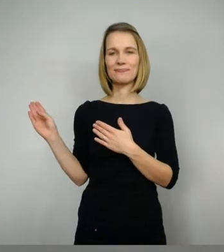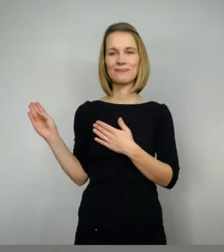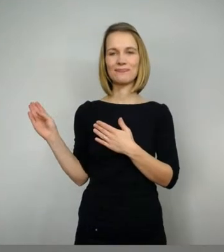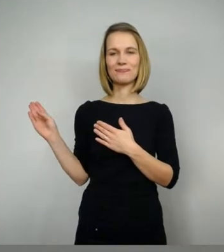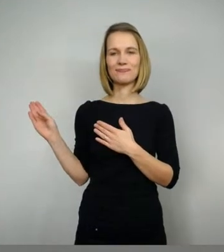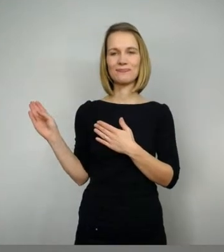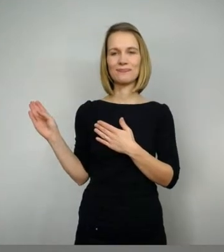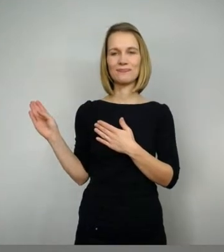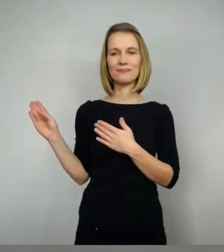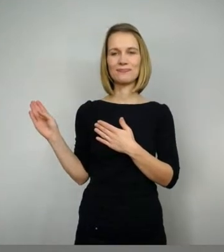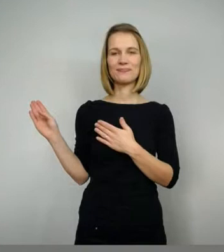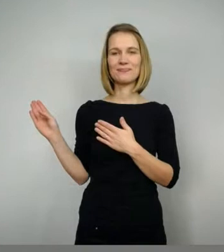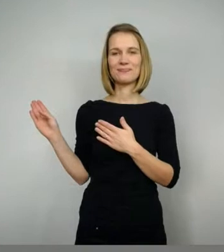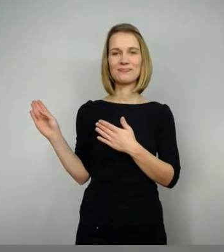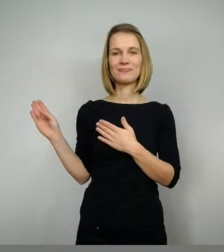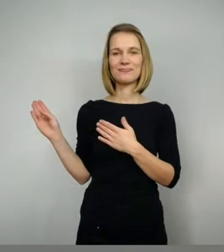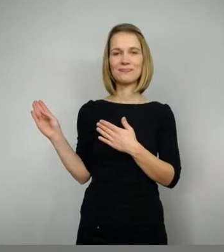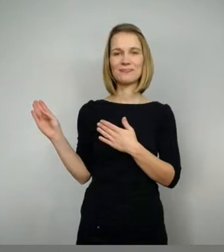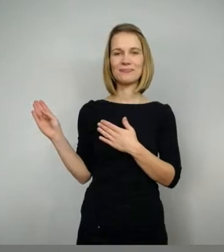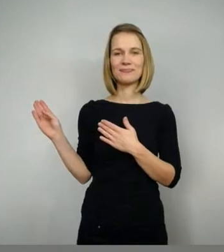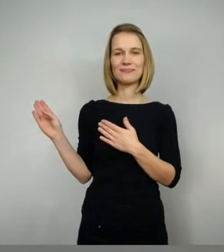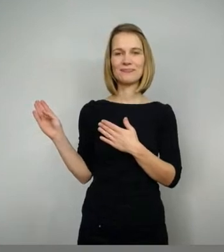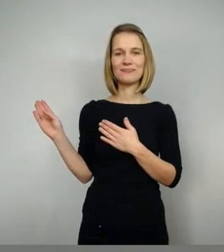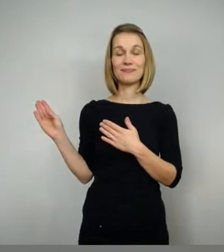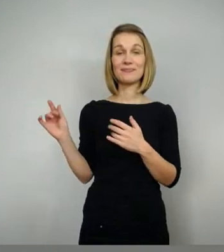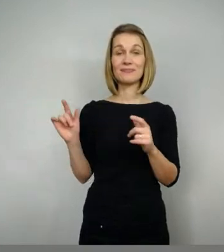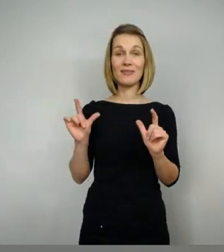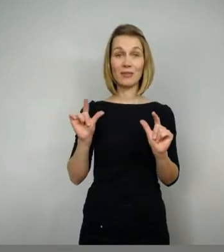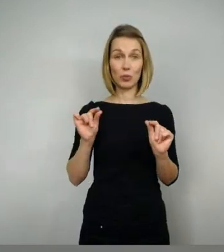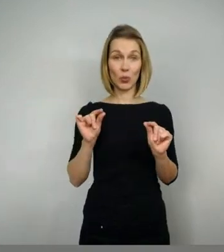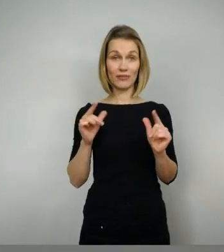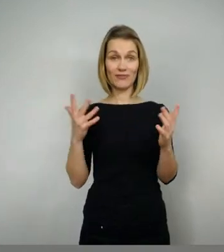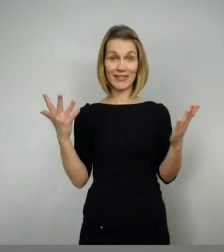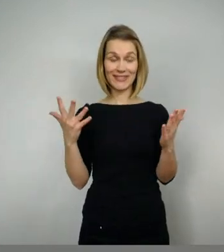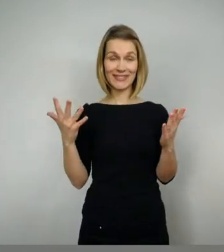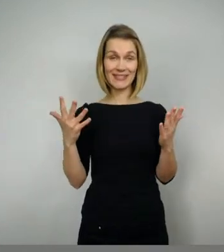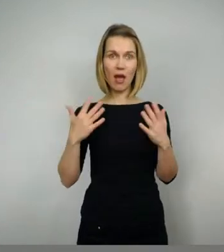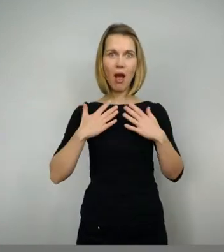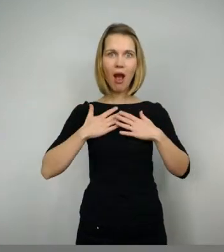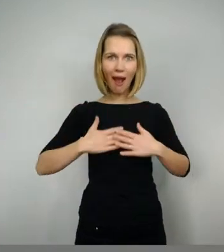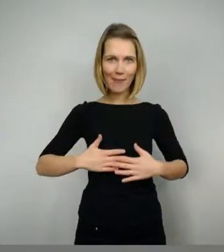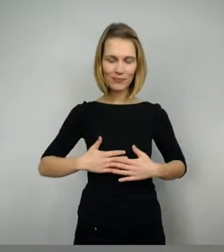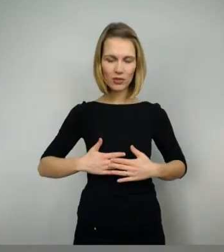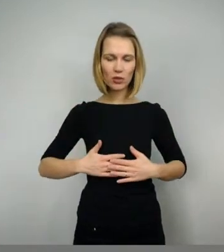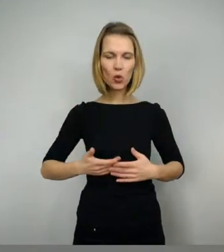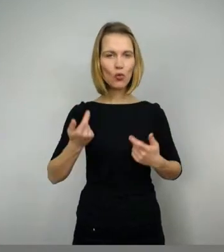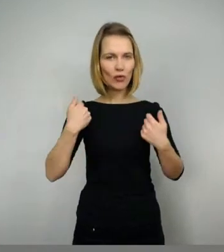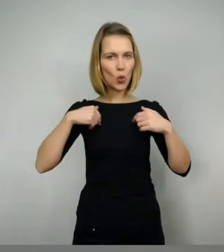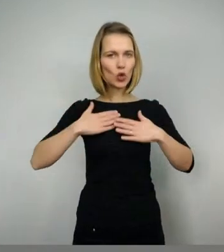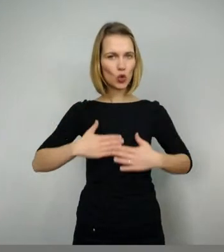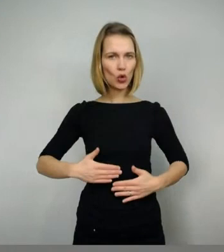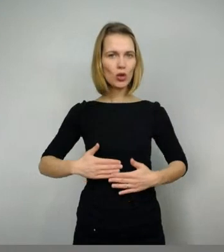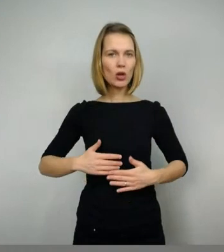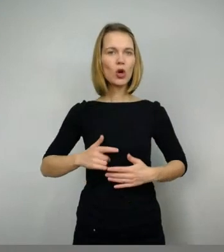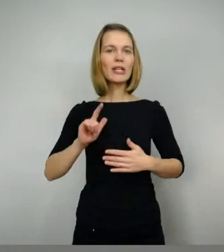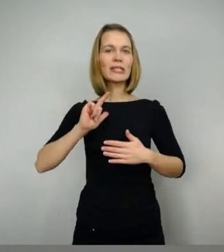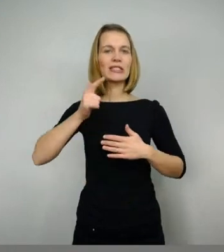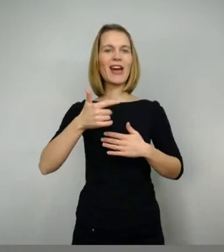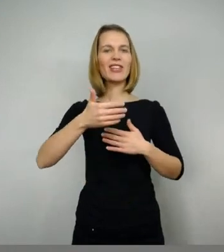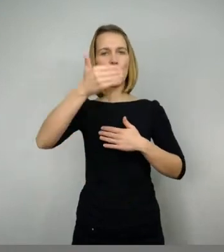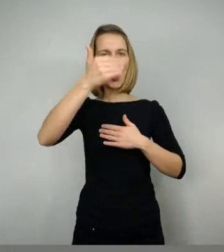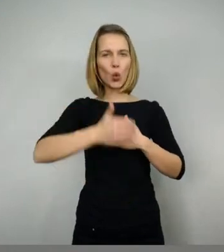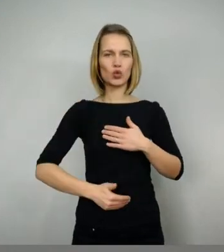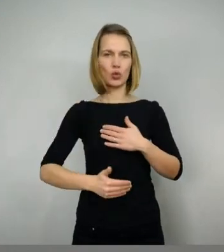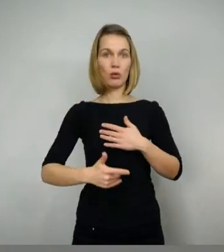Trorke unter dem Halsberg desidene. Er hat also dieses Hemd unter der Rüstung, das ist wie eine Art zweite Rüstung. Wenn die Rüstung also mal